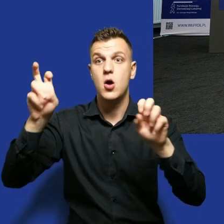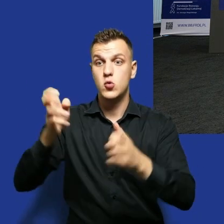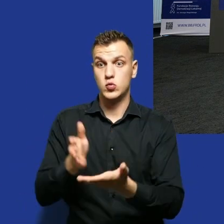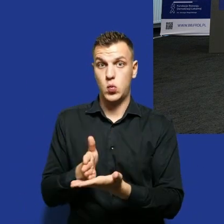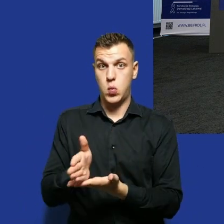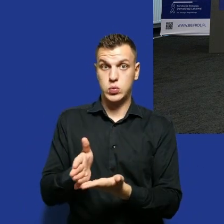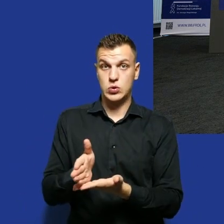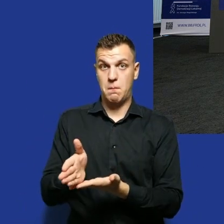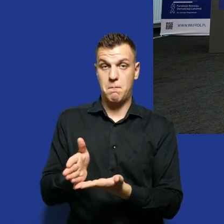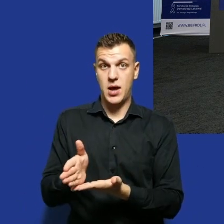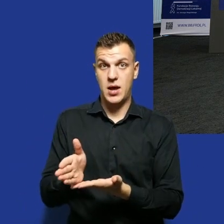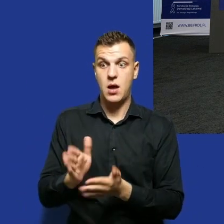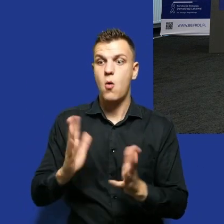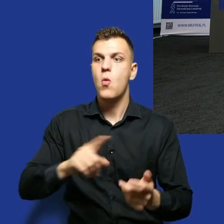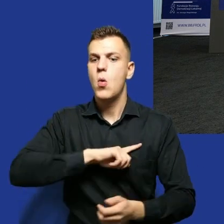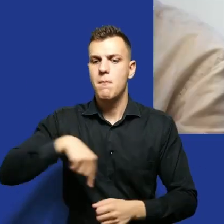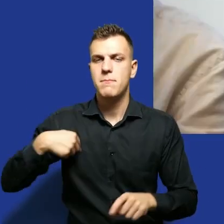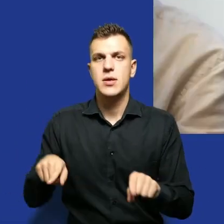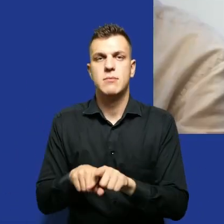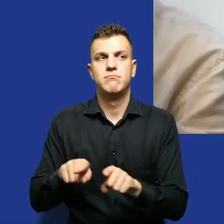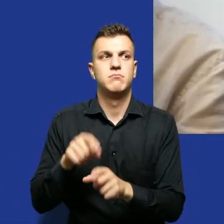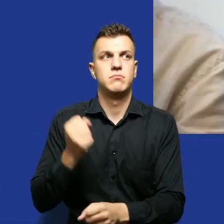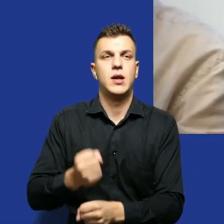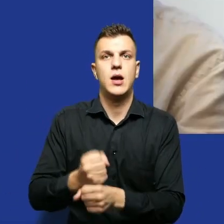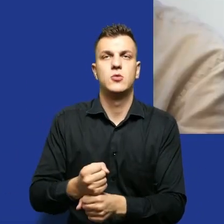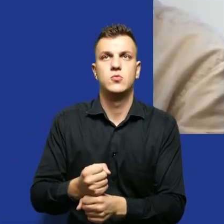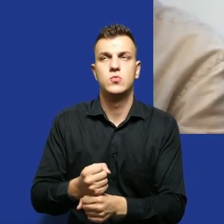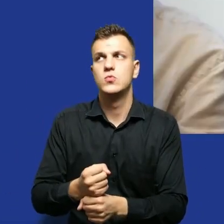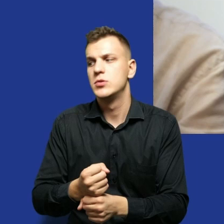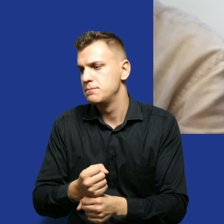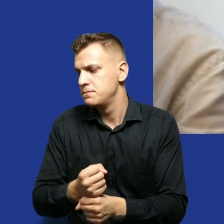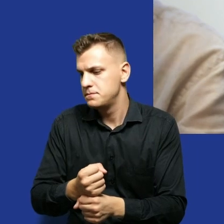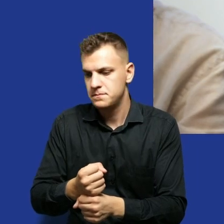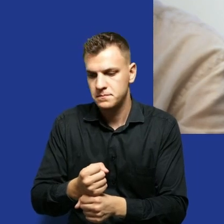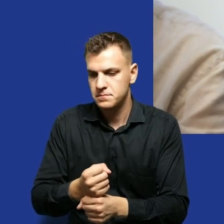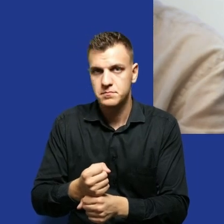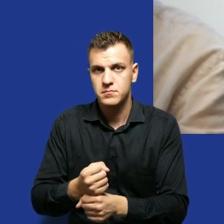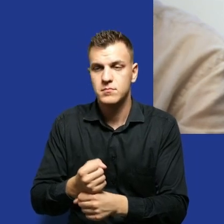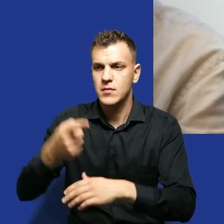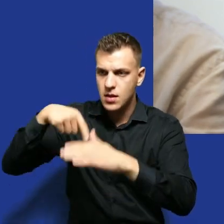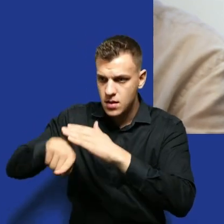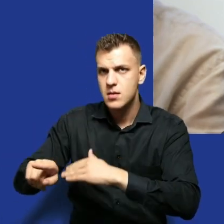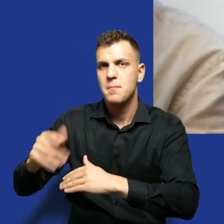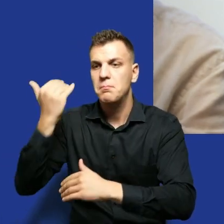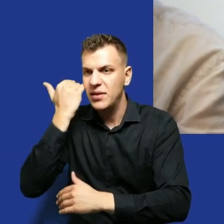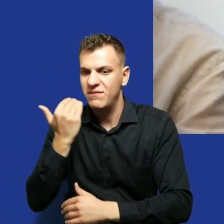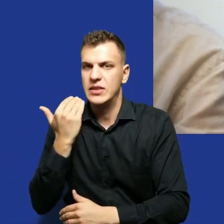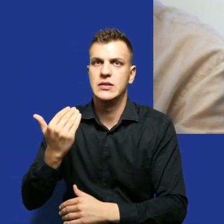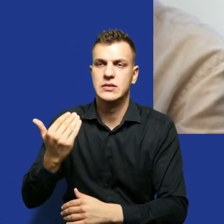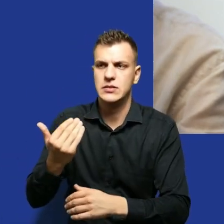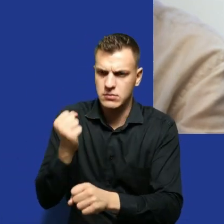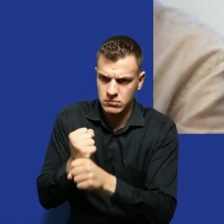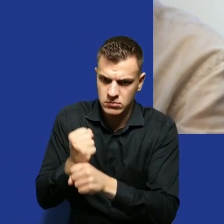jest takie oczekiwanie, że my będziemy, nie wiem, pracowali w jakichś, nie wiem, małych, ciemnych pomieszczeniach. Najlepiej z